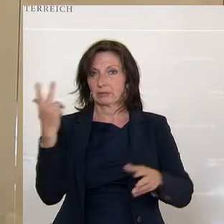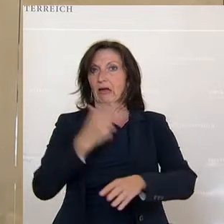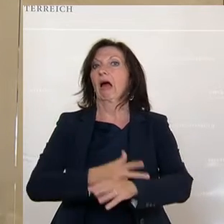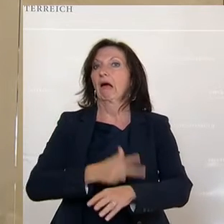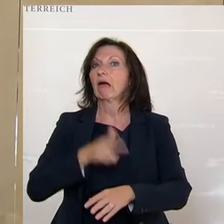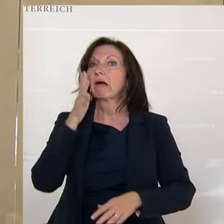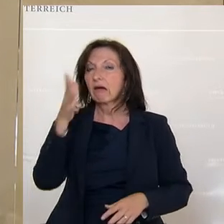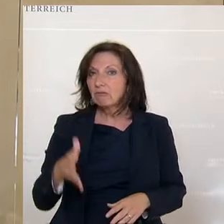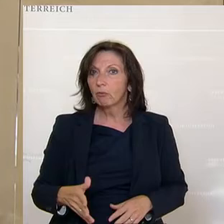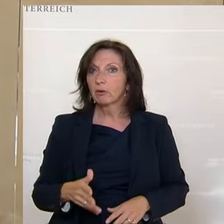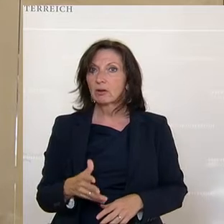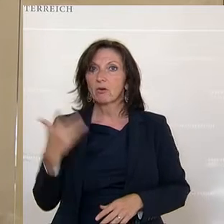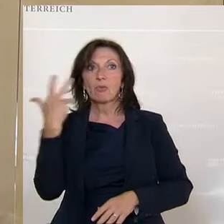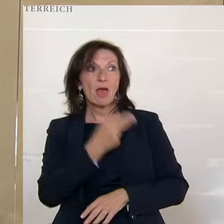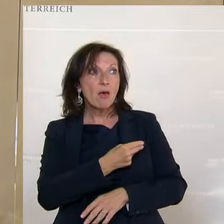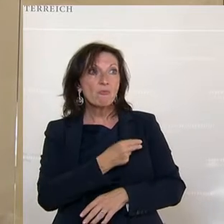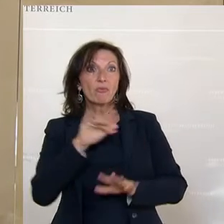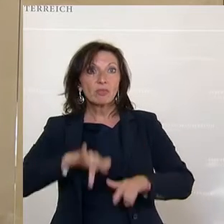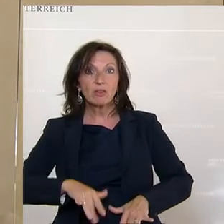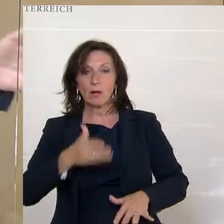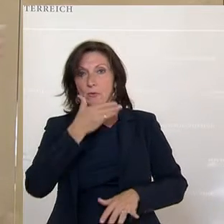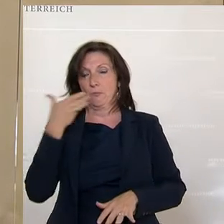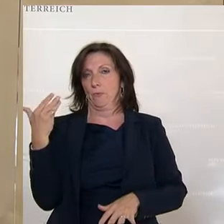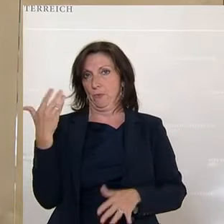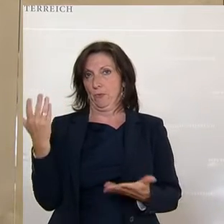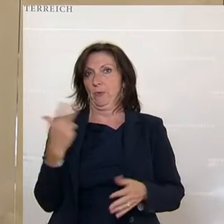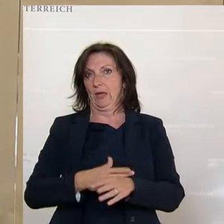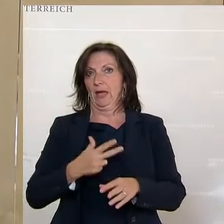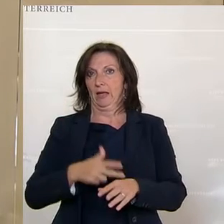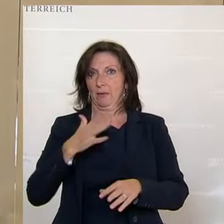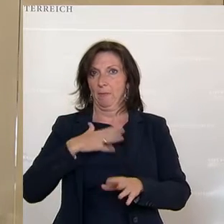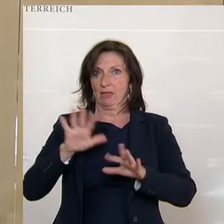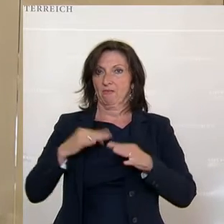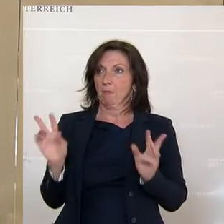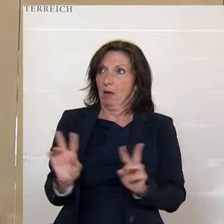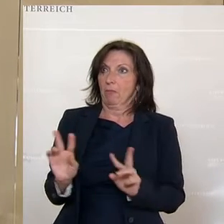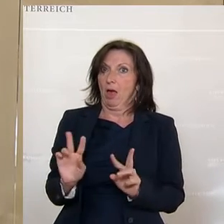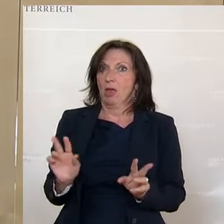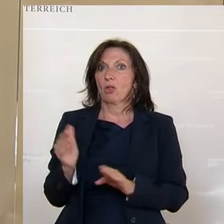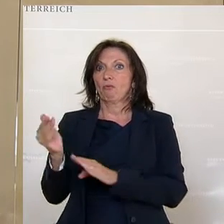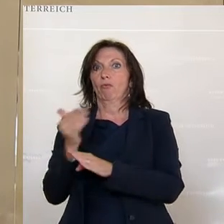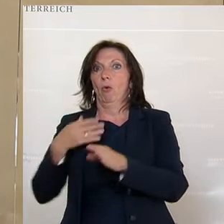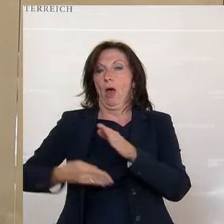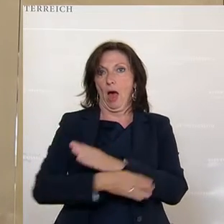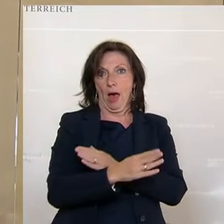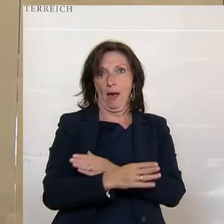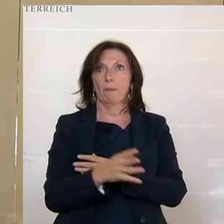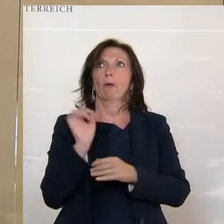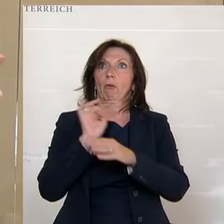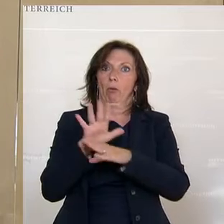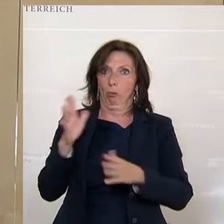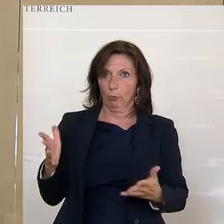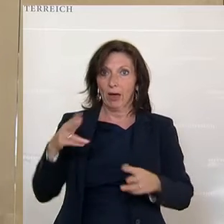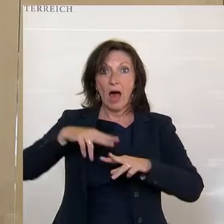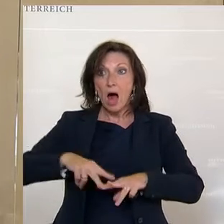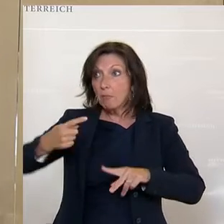sind und die geimpften waren es eben nicht. Meine Familie oder meine Familienangehörigen waren zum Glück noch rechtzeitig weg. Die hat es halt nicht erwischt. Aber